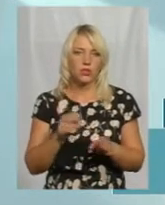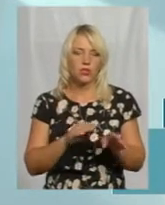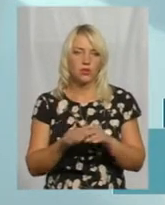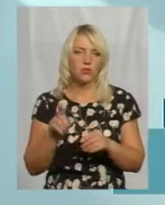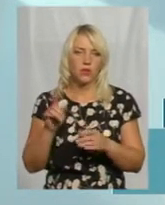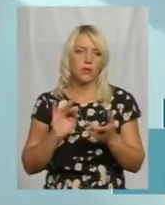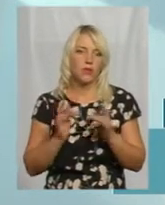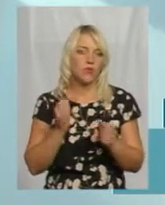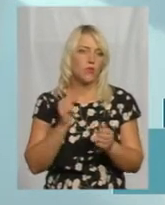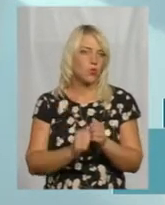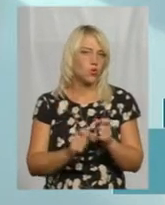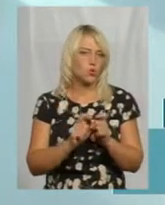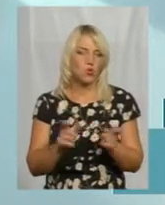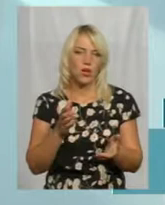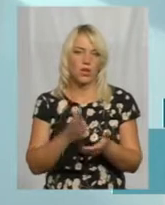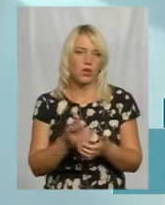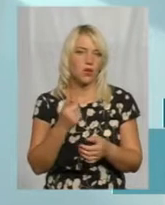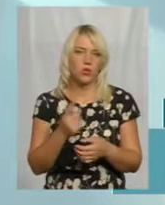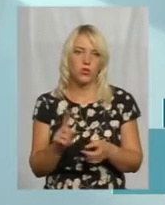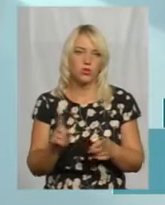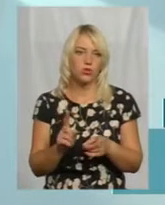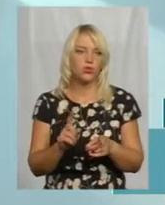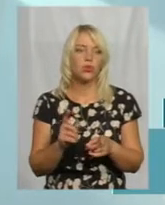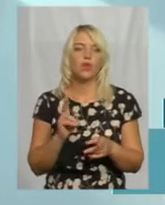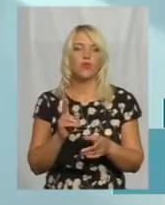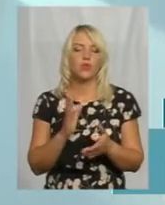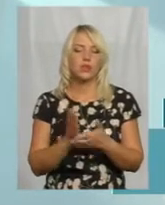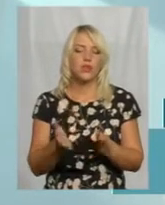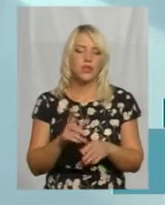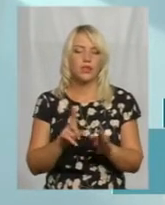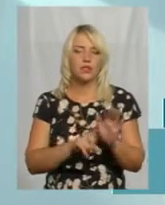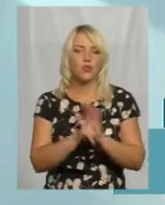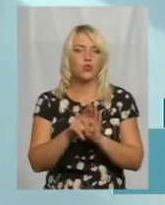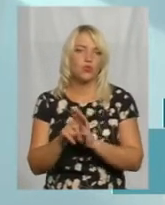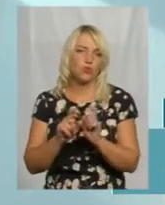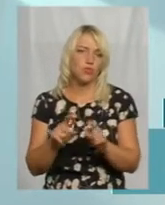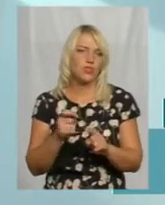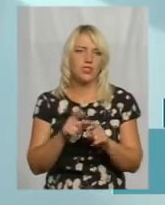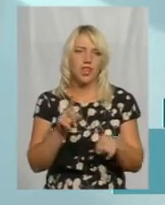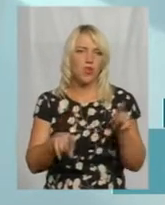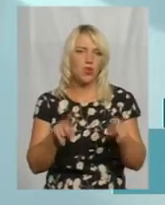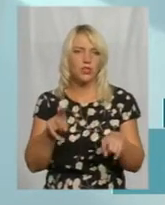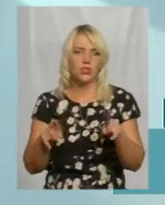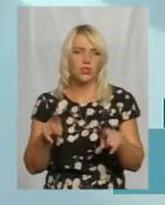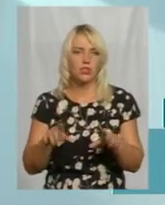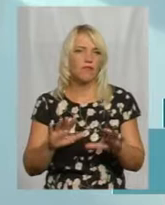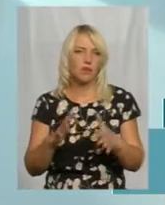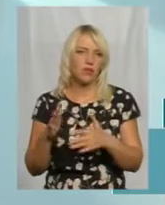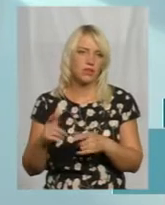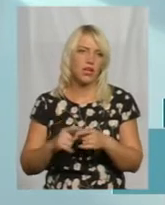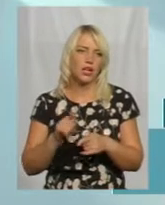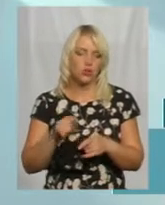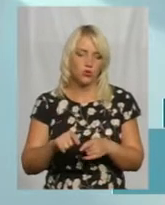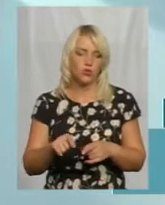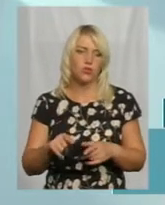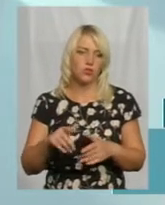там в кожній школі є. Єдине, якщо залишилися якісь початкові школи, це одиничні випадки, зрозуміло, тут вже